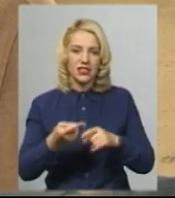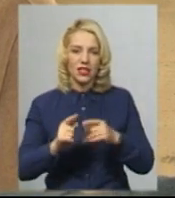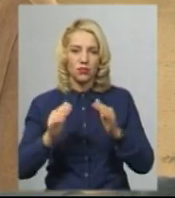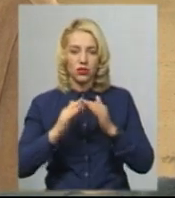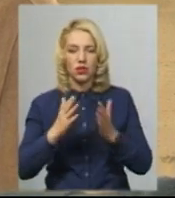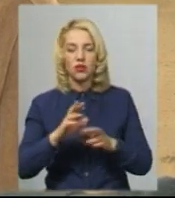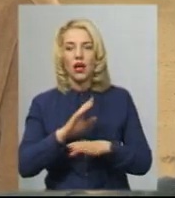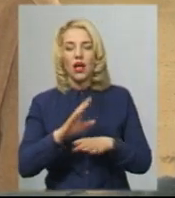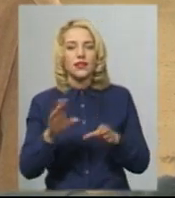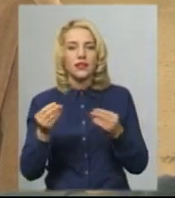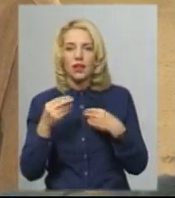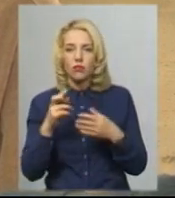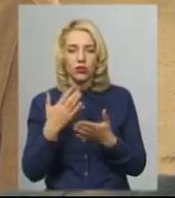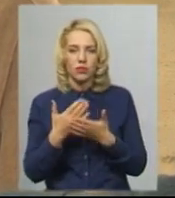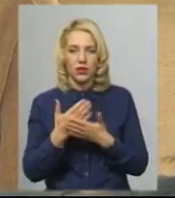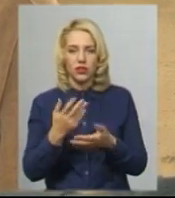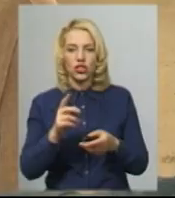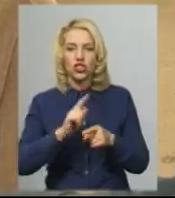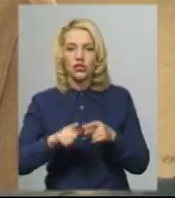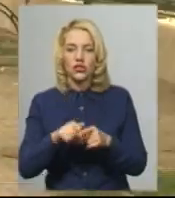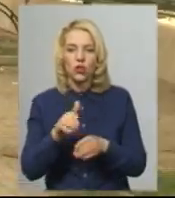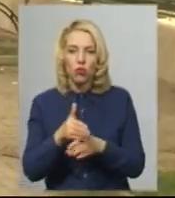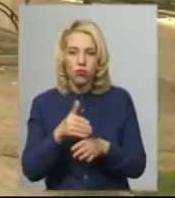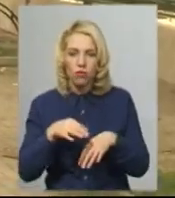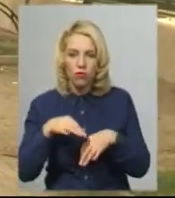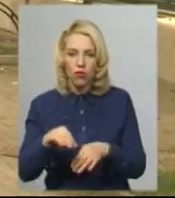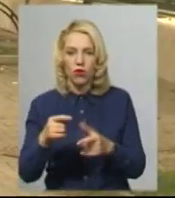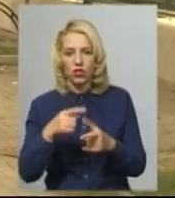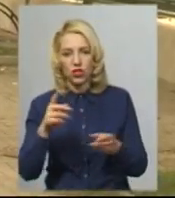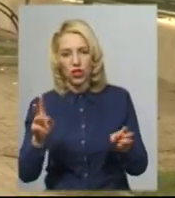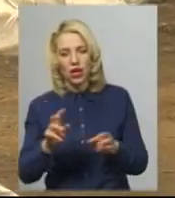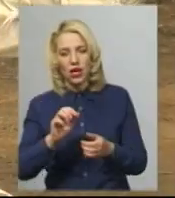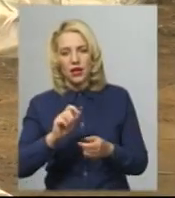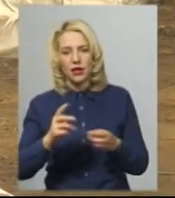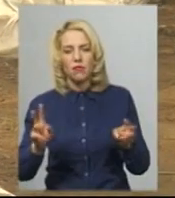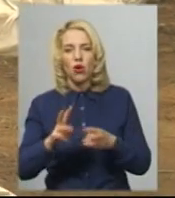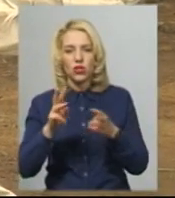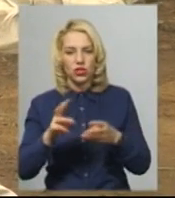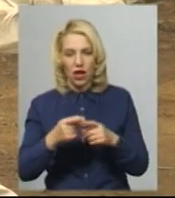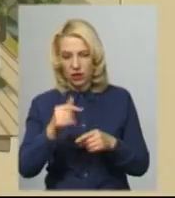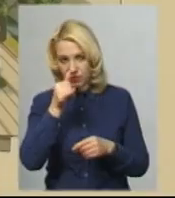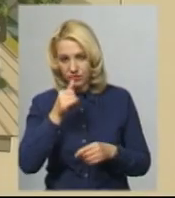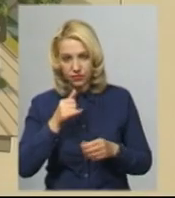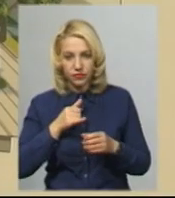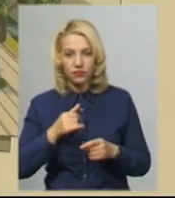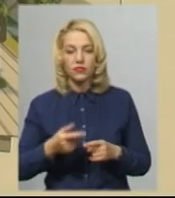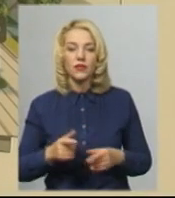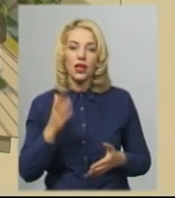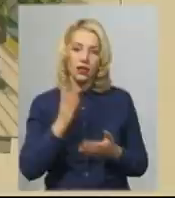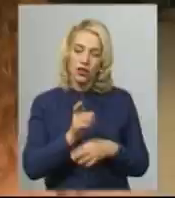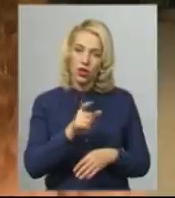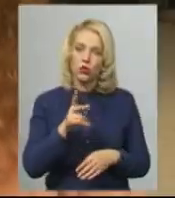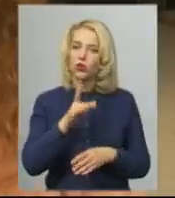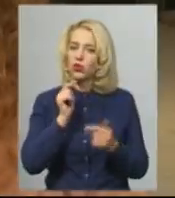чи пожарна, вони сюди не заїдуть. Та є й ті жителі Кам'янця-Подільського, які не проти будівництва підземного торговельного